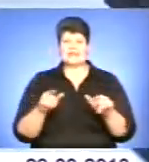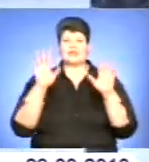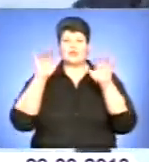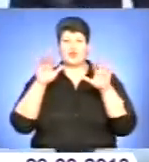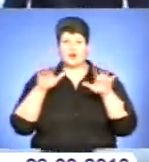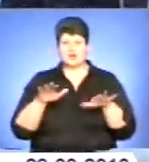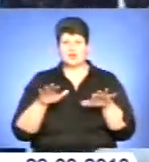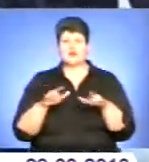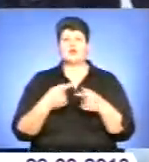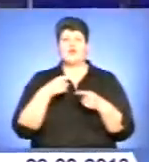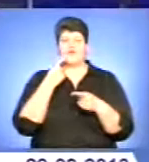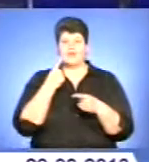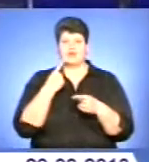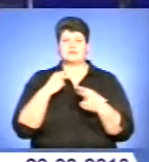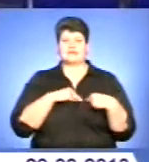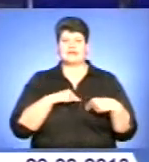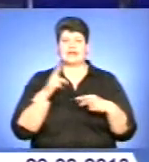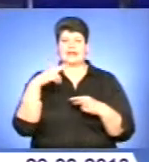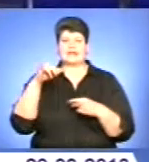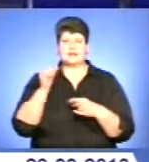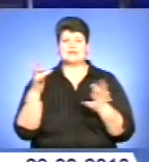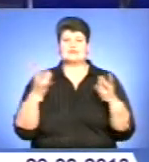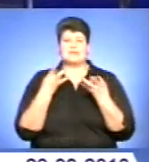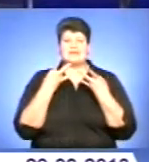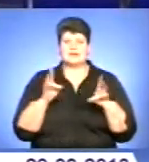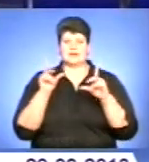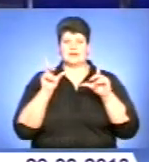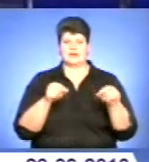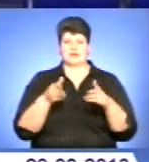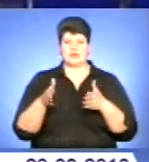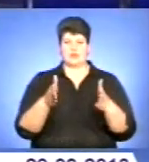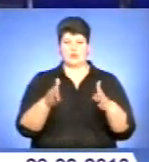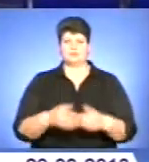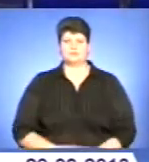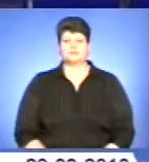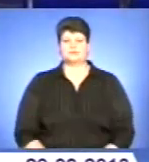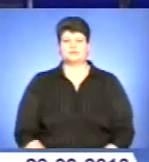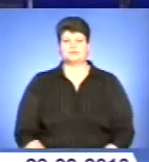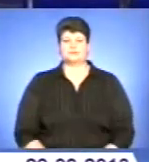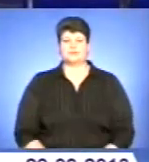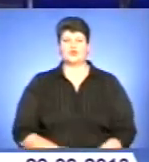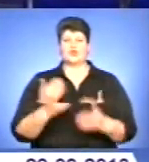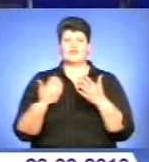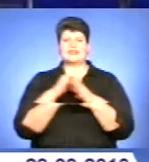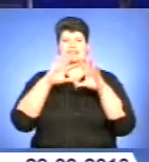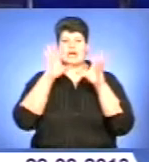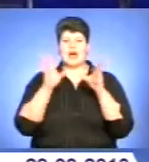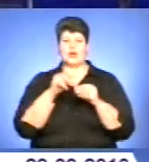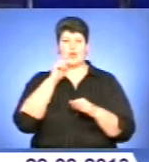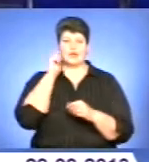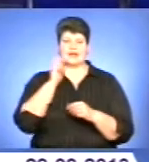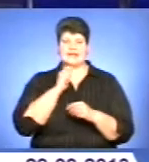ДАІ застерігають водіїв без потреби не виїжджати на дорогу. І до новин загальноукраїнських.